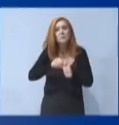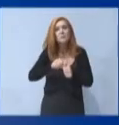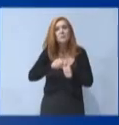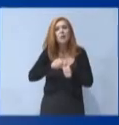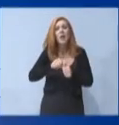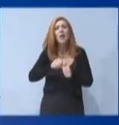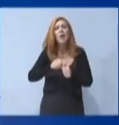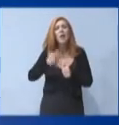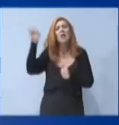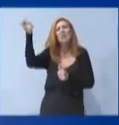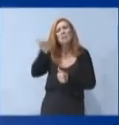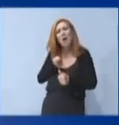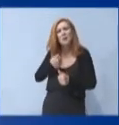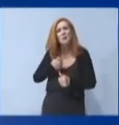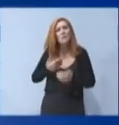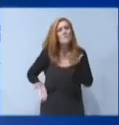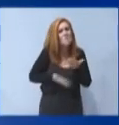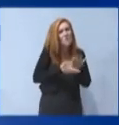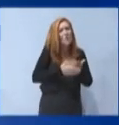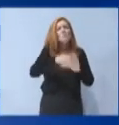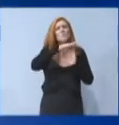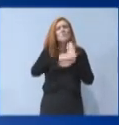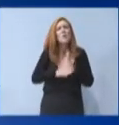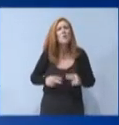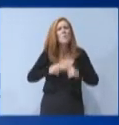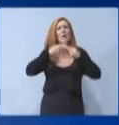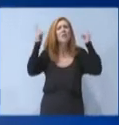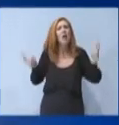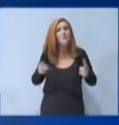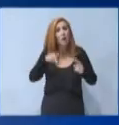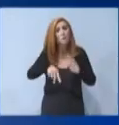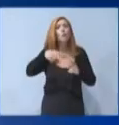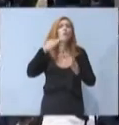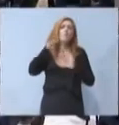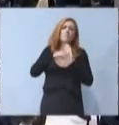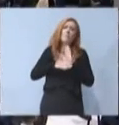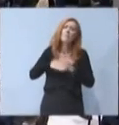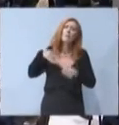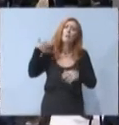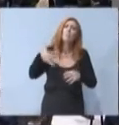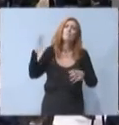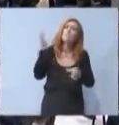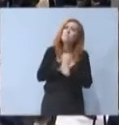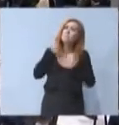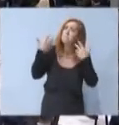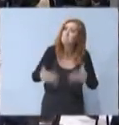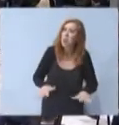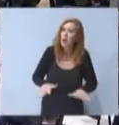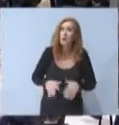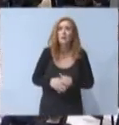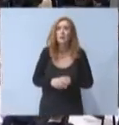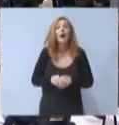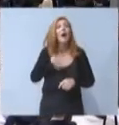δανείων του προγράμματος Γέφυρα, ένα εξαιρετικά επιτυχημένο πρόγραμμα, το οποίο ανταμείβει τους συνεπείς